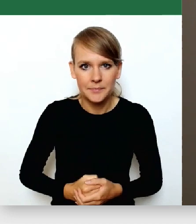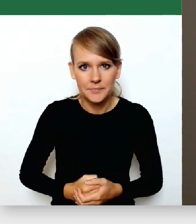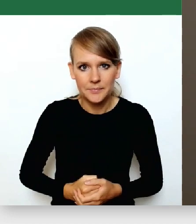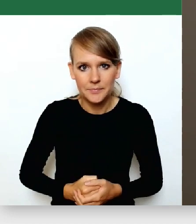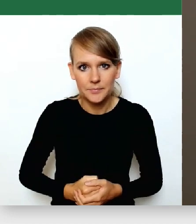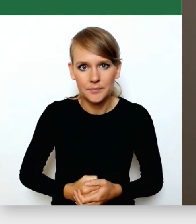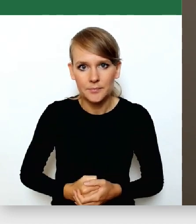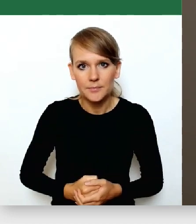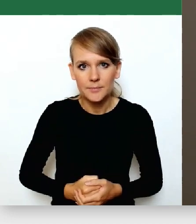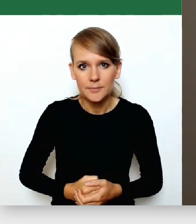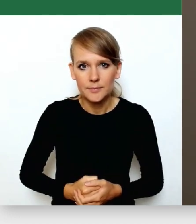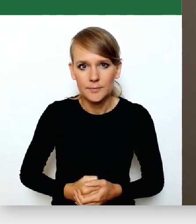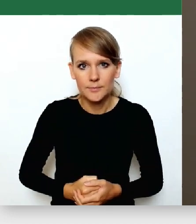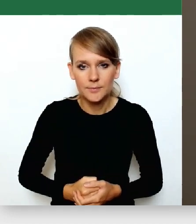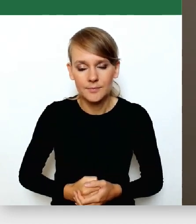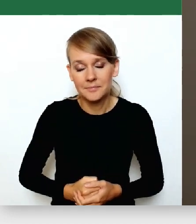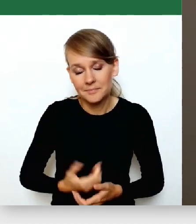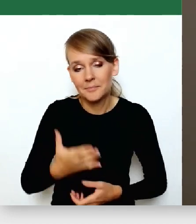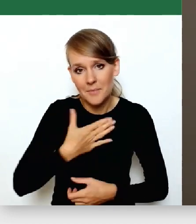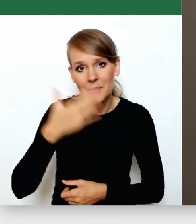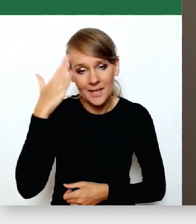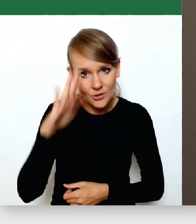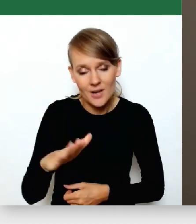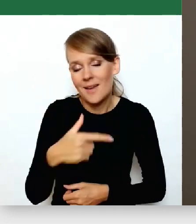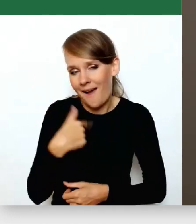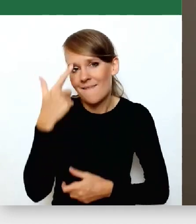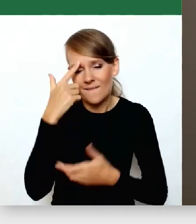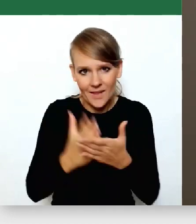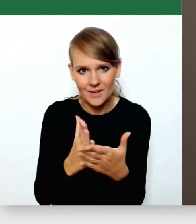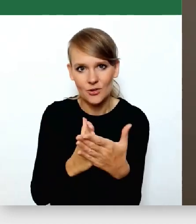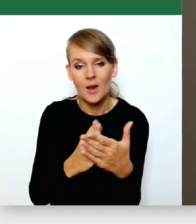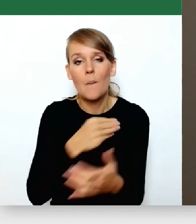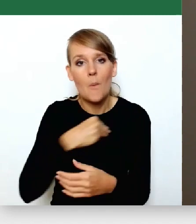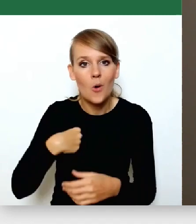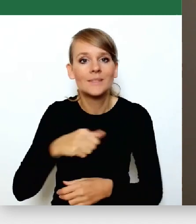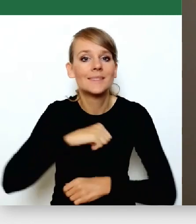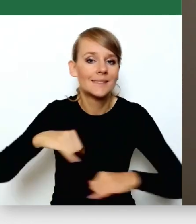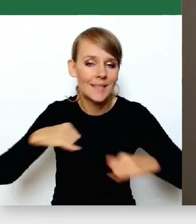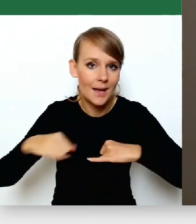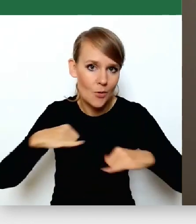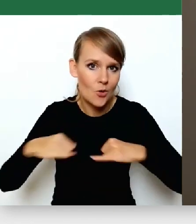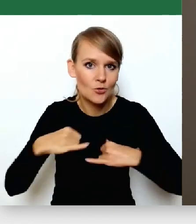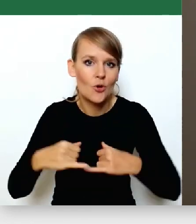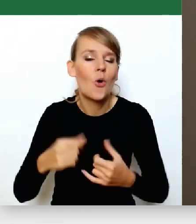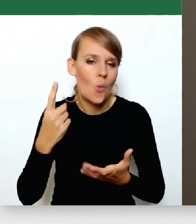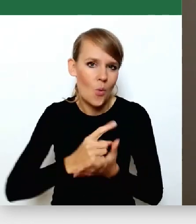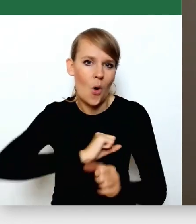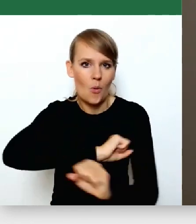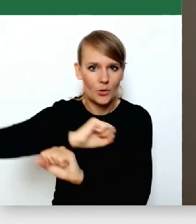Więc mam taką nadzieję i wierzę mocno w to, że polski samorząd się obroni, bo